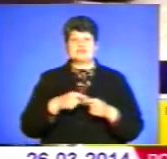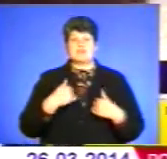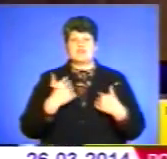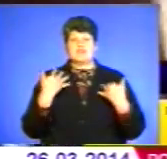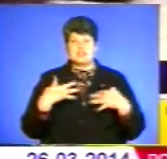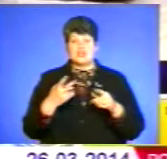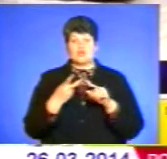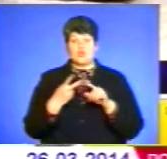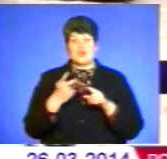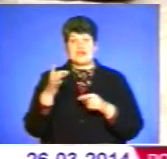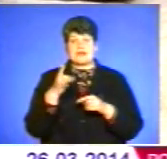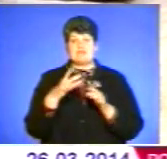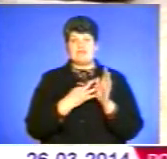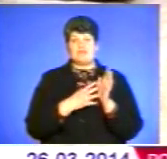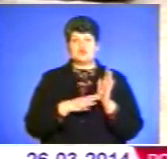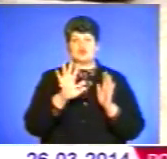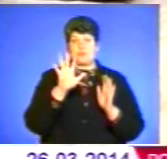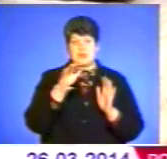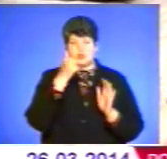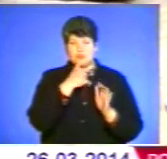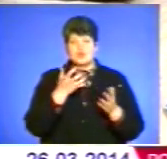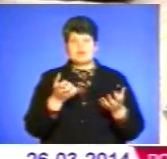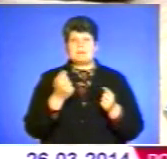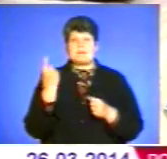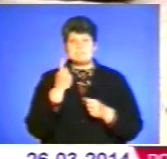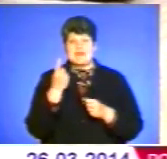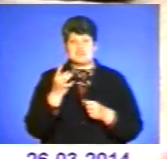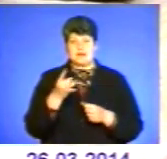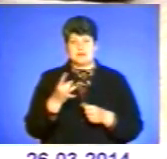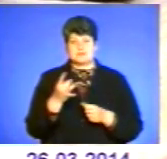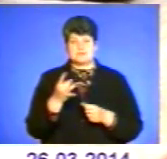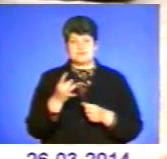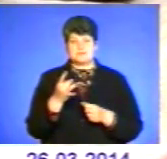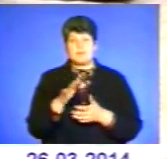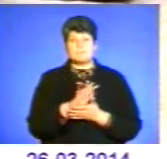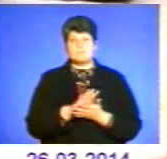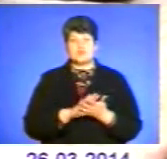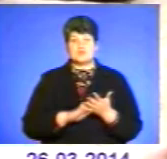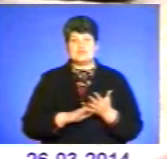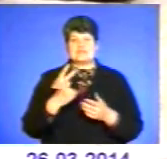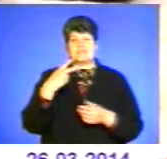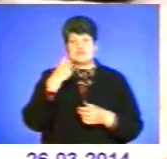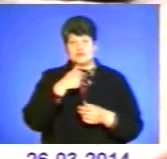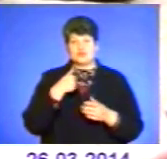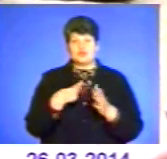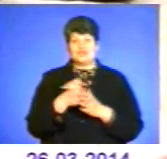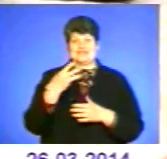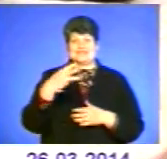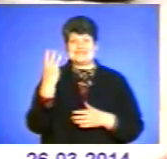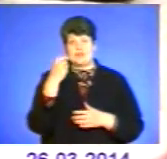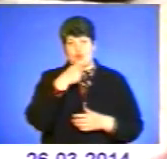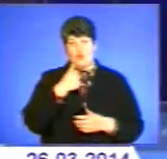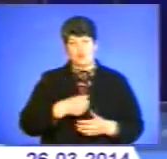в другий раз. В 1995 році вона отримана перший раз. І продовжили на 20 років до 1933 року.